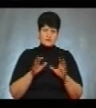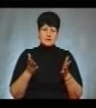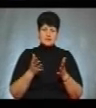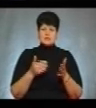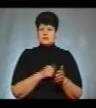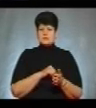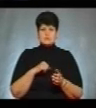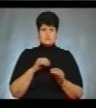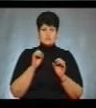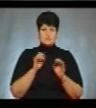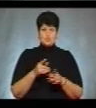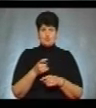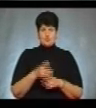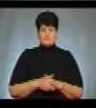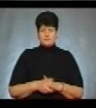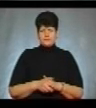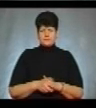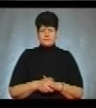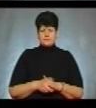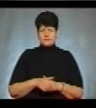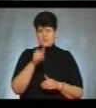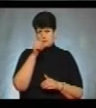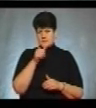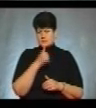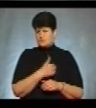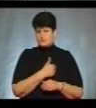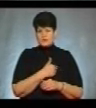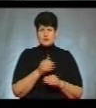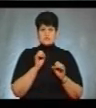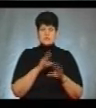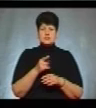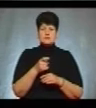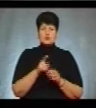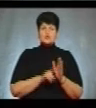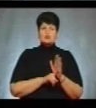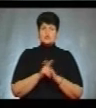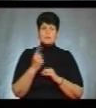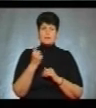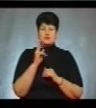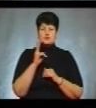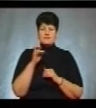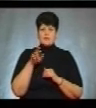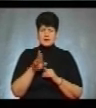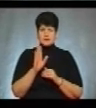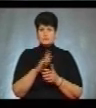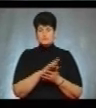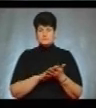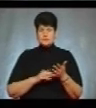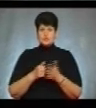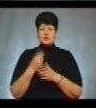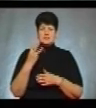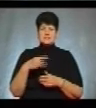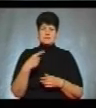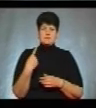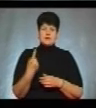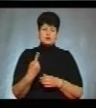добровільно здають зброю. Місячник добровільної здачі зброї розпочався 1 квітня і триватиме до 31-го,